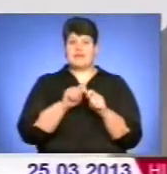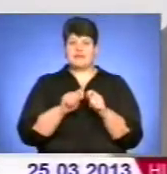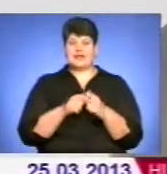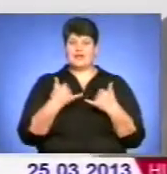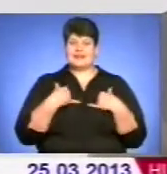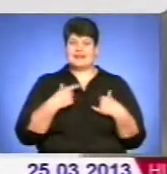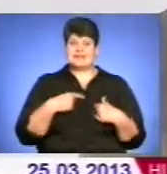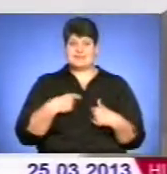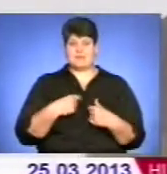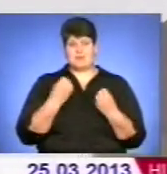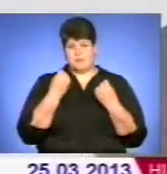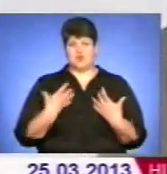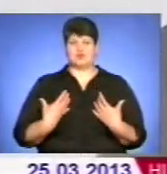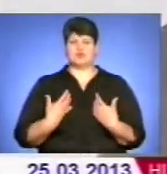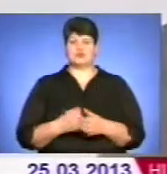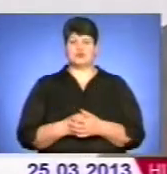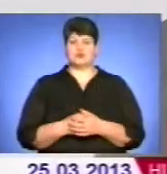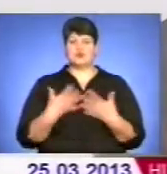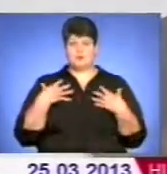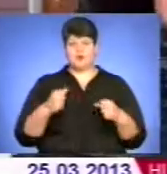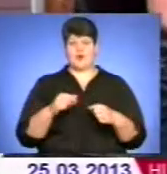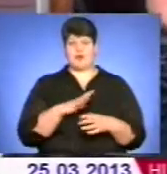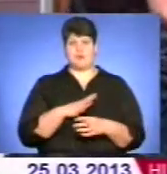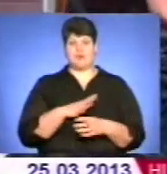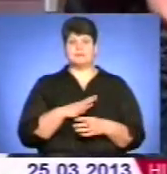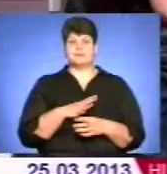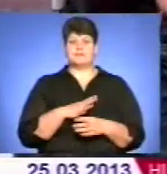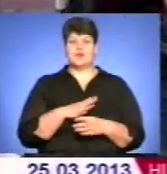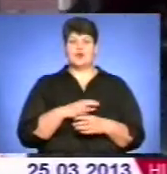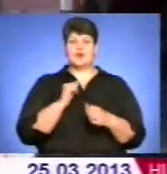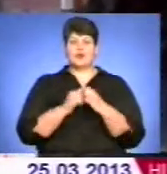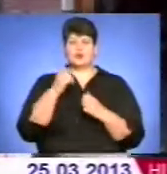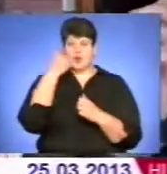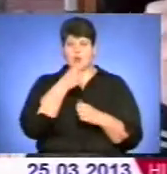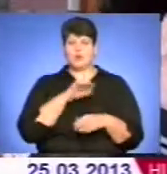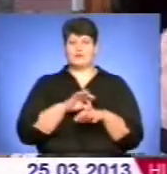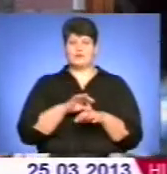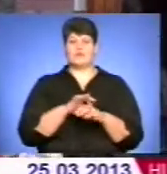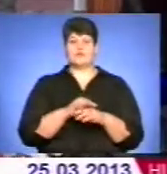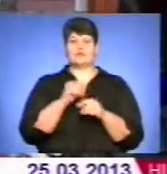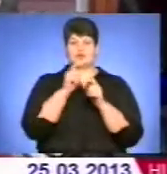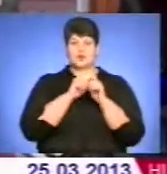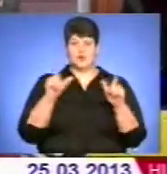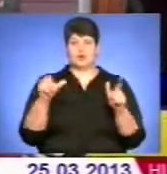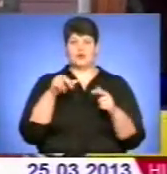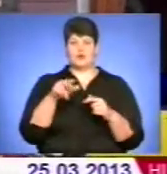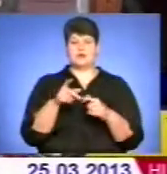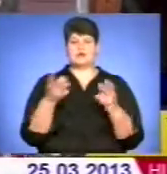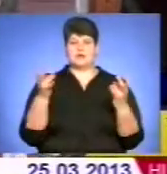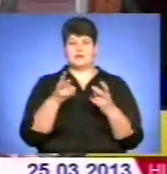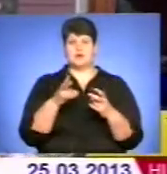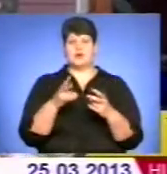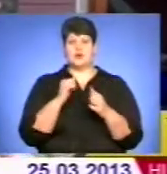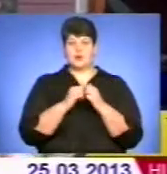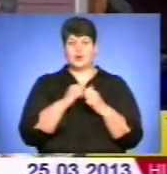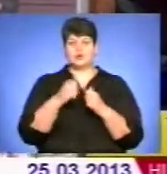себе провіряю, щоб здорова була. Проходжу щороку, бо до школи ходжу і кажуть, щоб щороку проходити